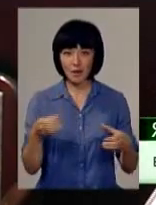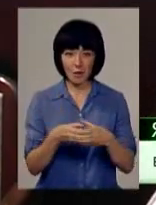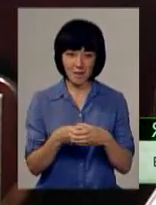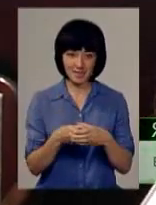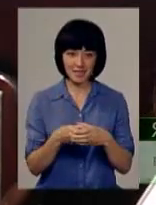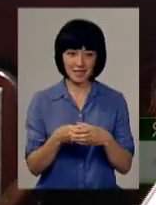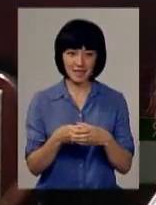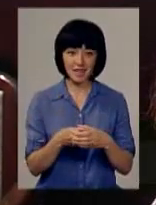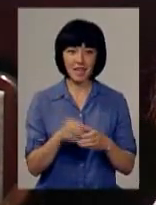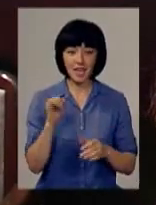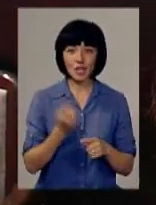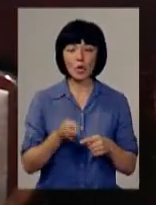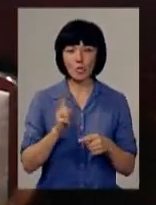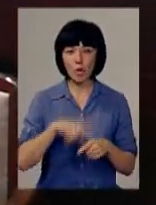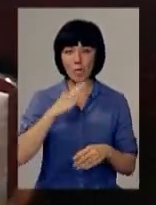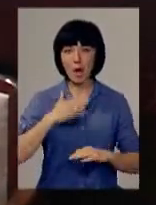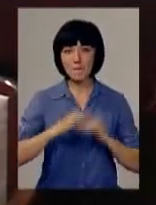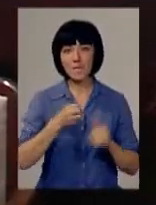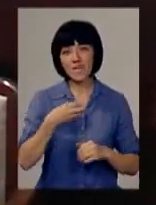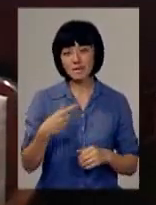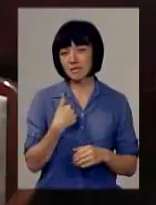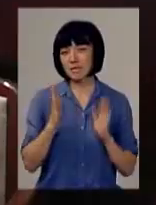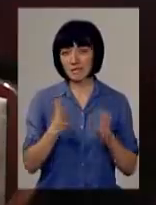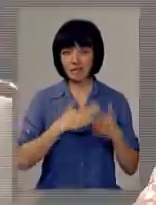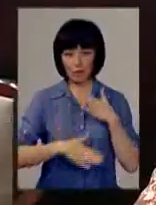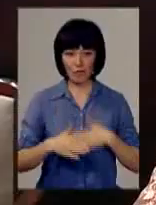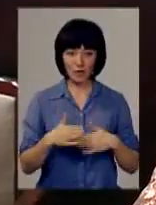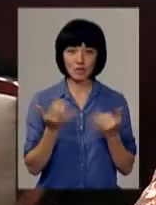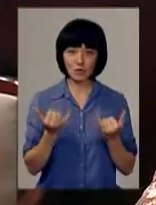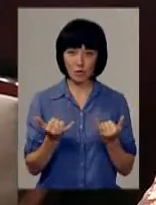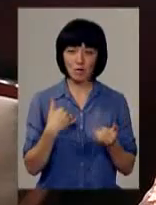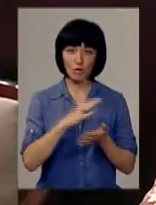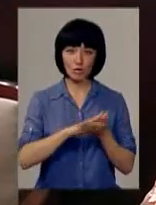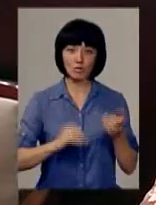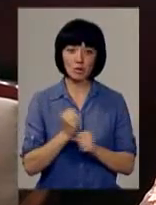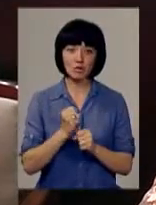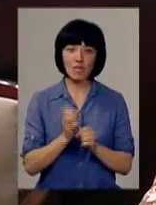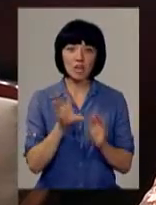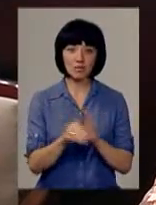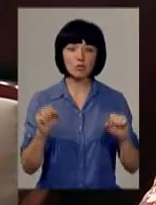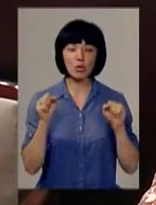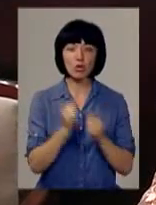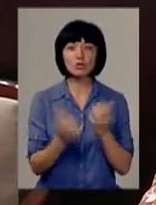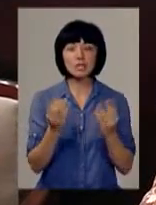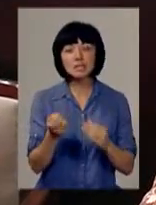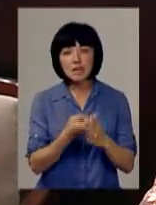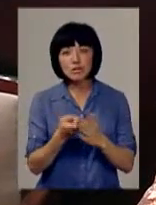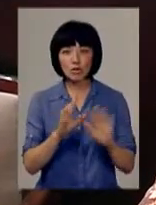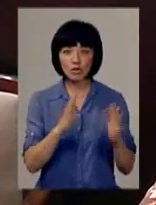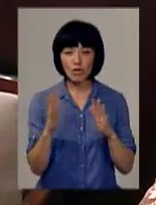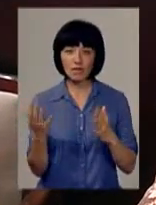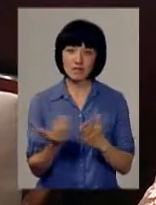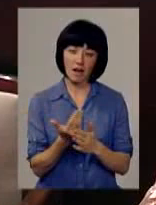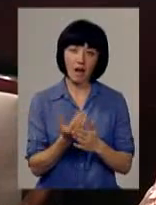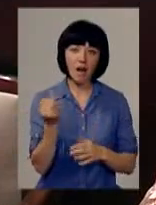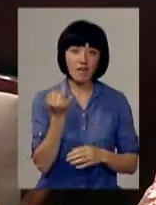команді, тому моя професія приносить мені тільки задоволення. І сьогодні я продовжу працювати в спорті, тому що кожного дня дізнаєшся щось нове,